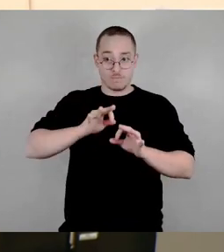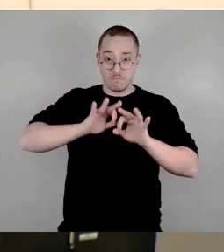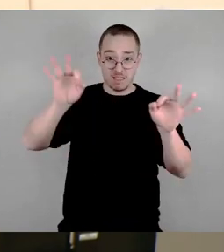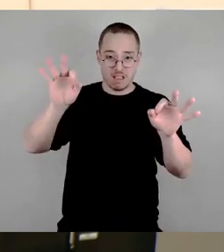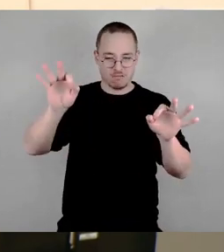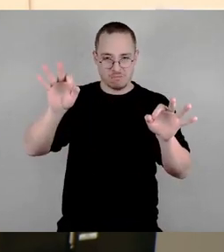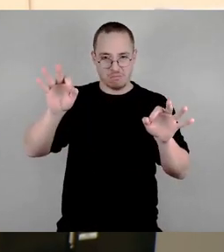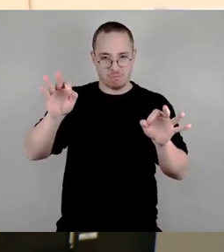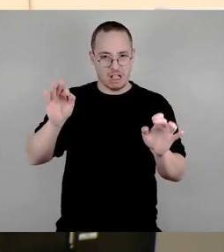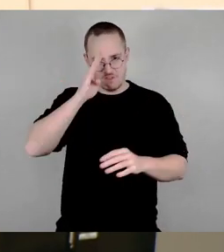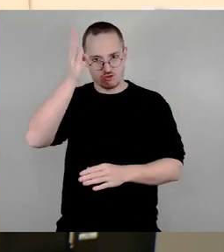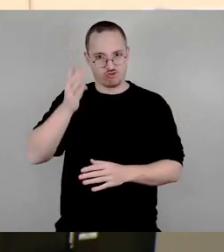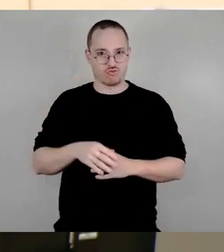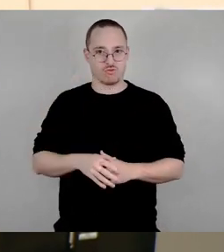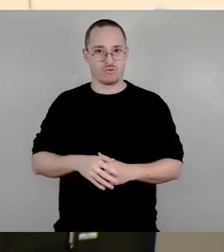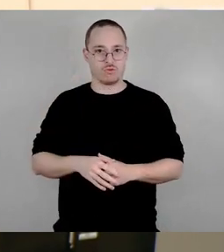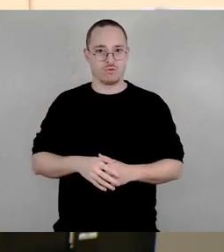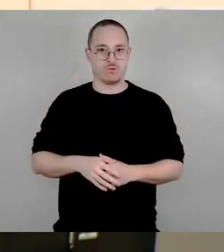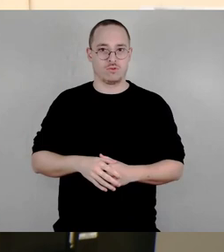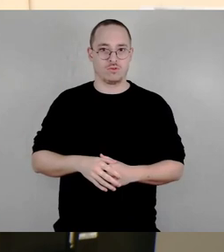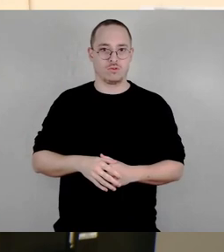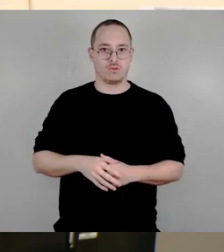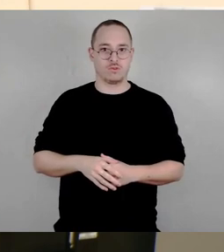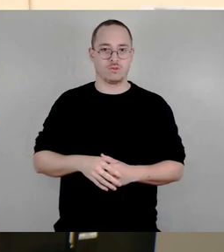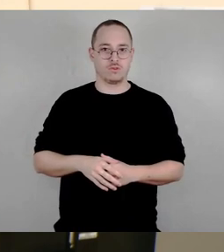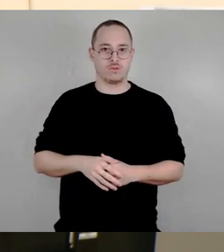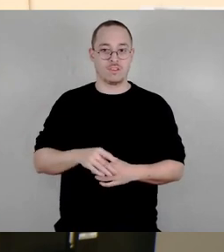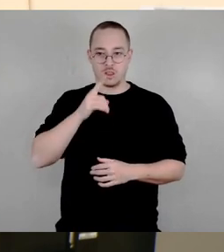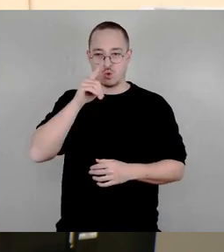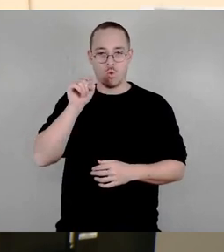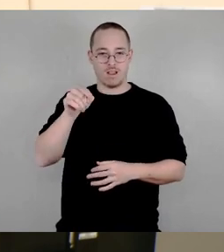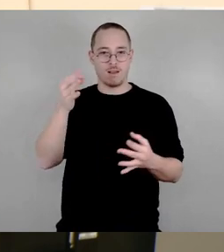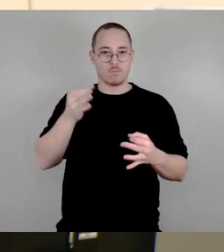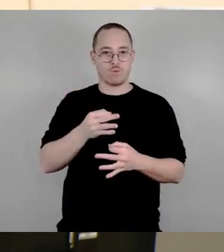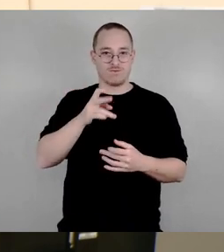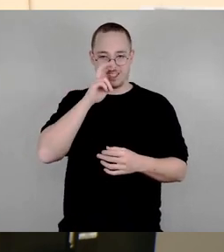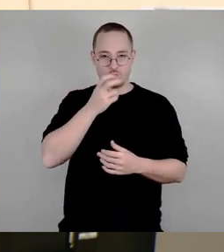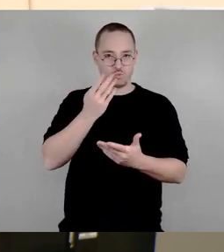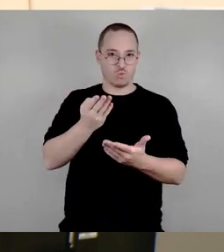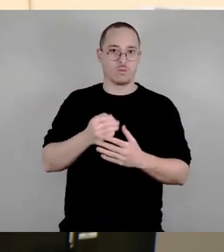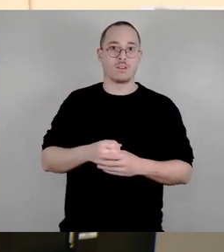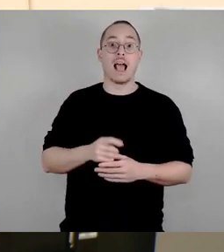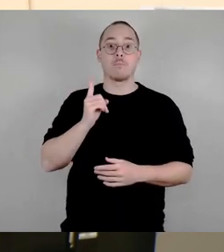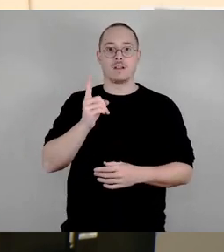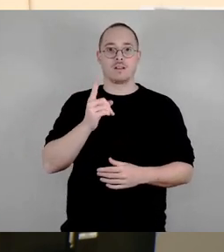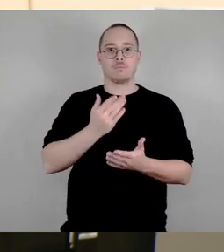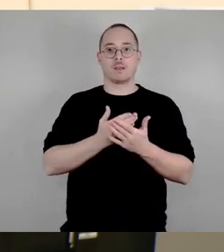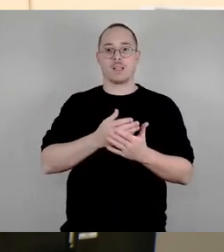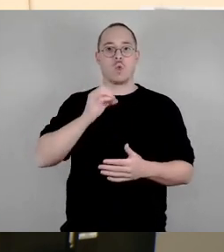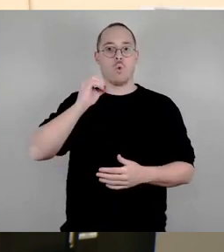auch sein, sollte sich herausstellen, dass der ÖPNV unverhältnismäßig benachteiligt wird, muss man den Versuch auch wieder abbrechen.